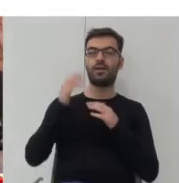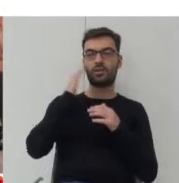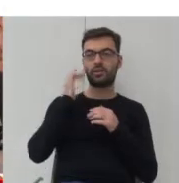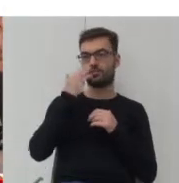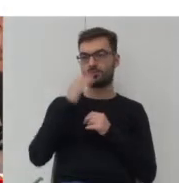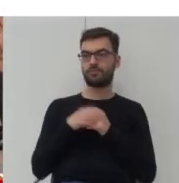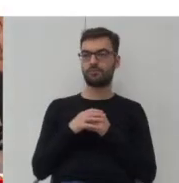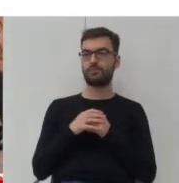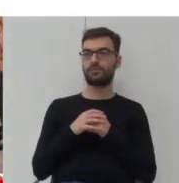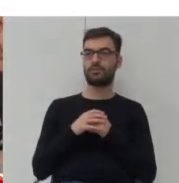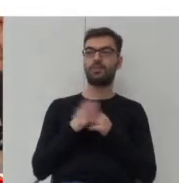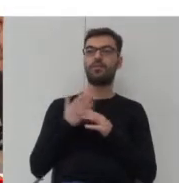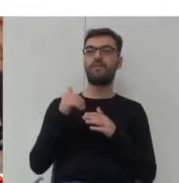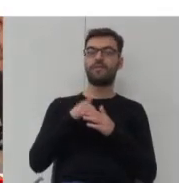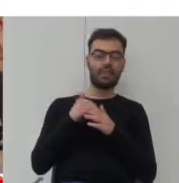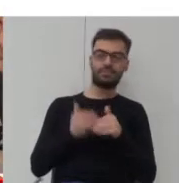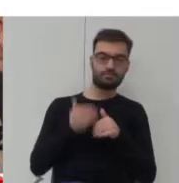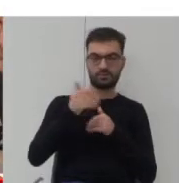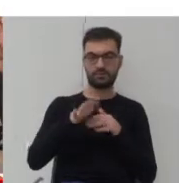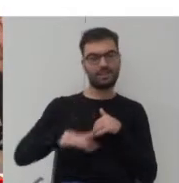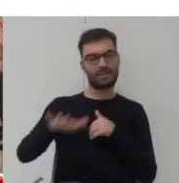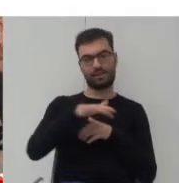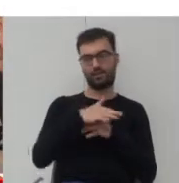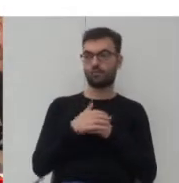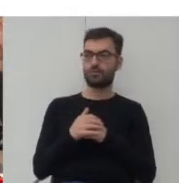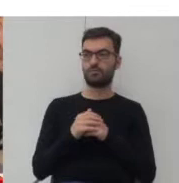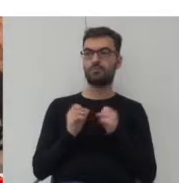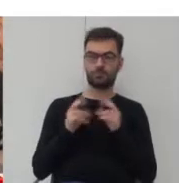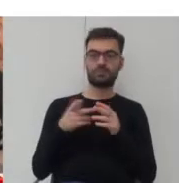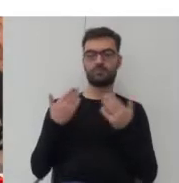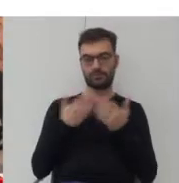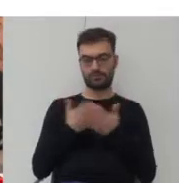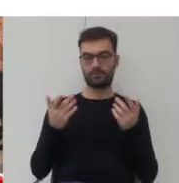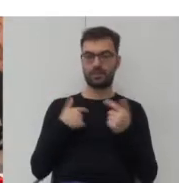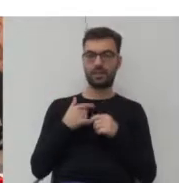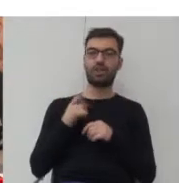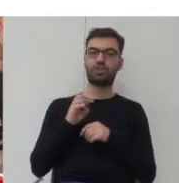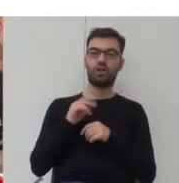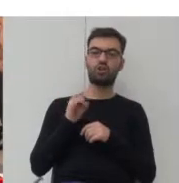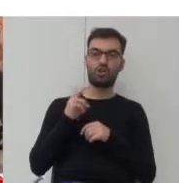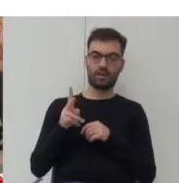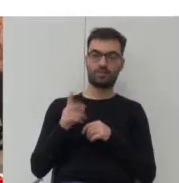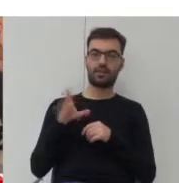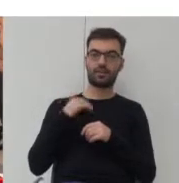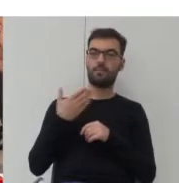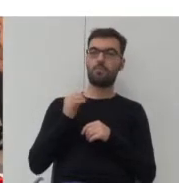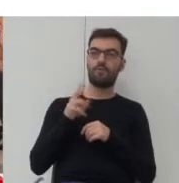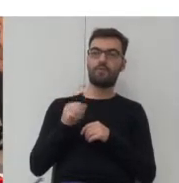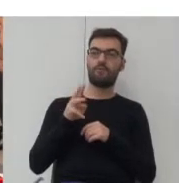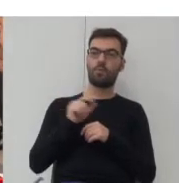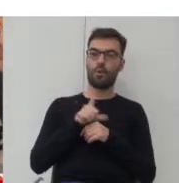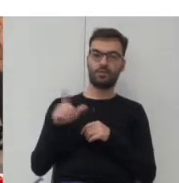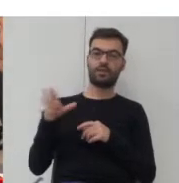od samego wnętrza mieszkań tak Dzień dobry państwu ja nazywam się Grzegorz Gądek razem ze mną Monika Wróbel Dzień